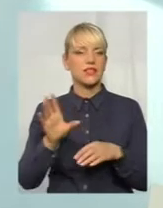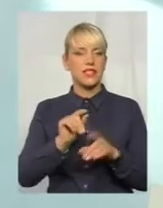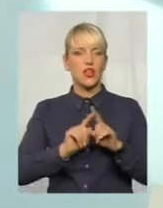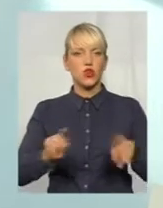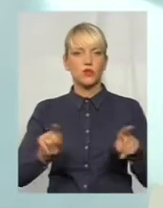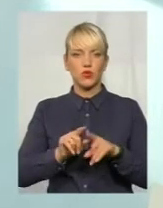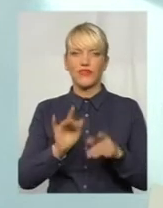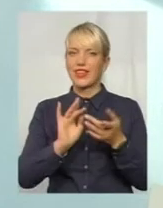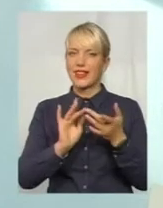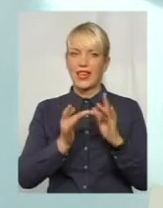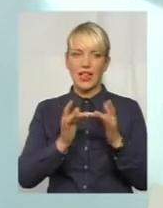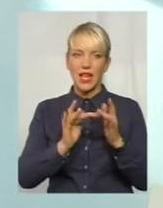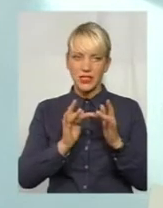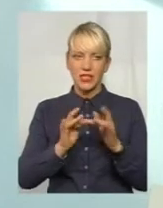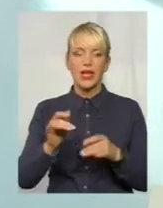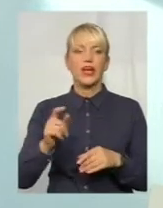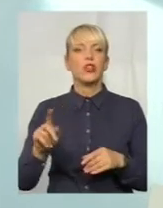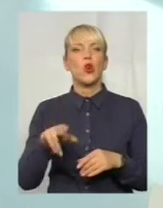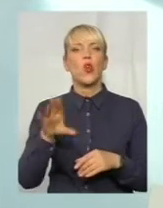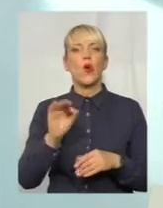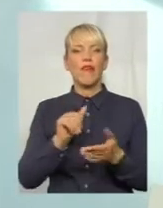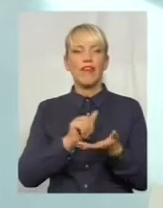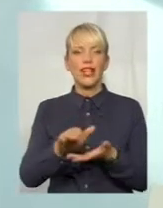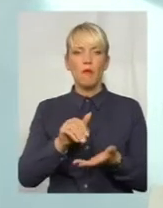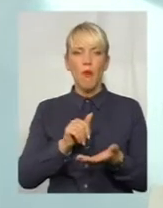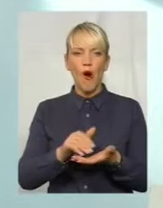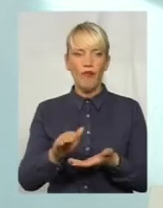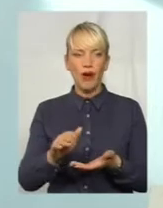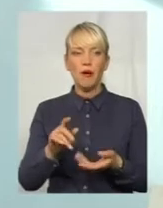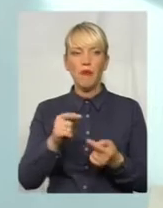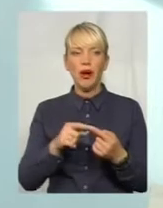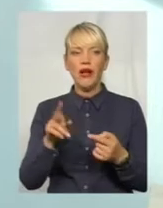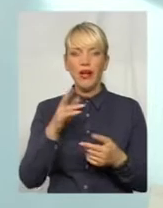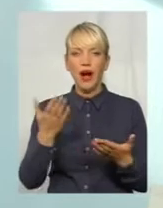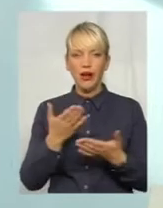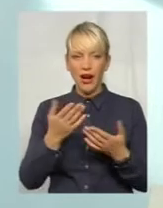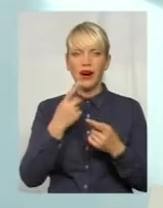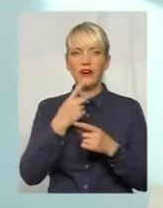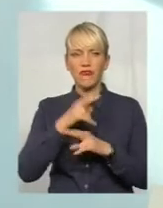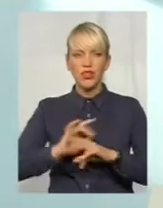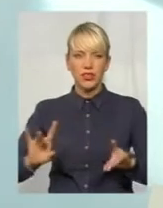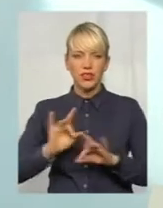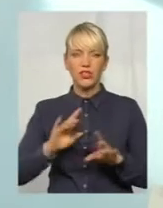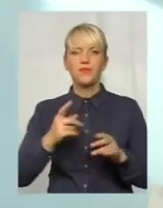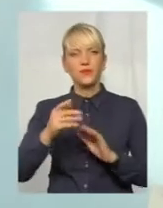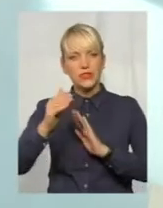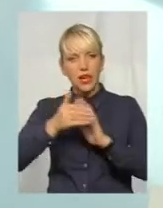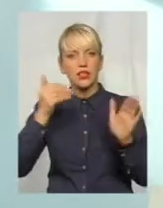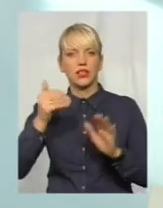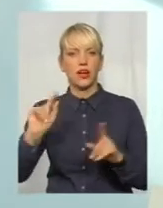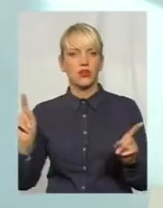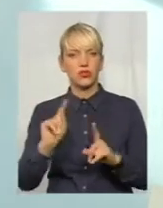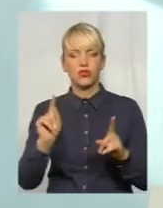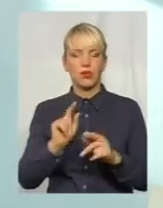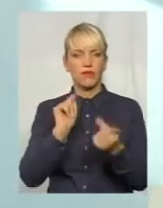інтернеті, щодо відмови, яка кидає прямо заклики щодо відмови від